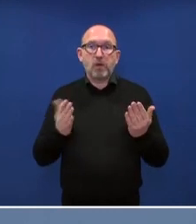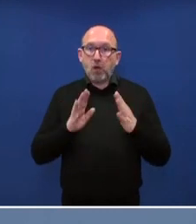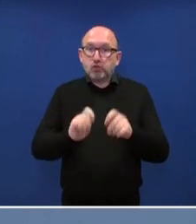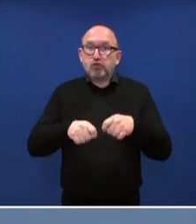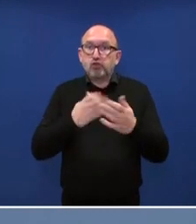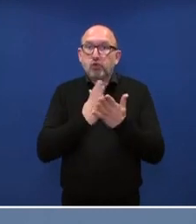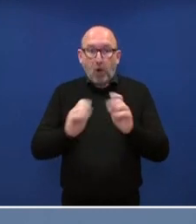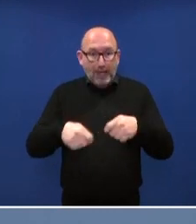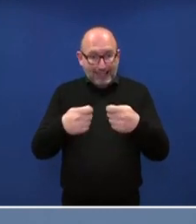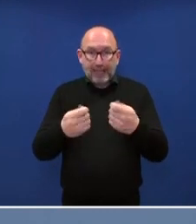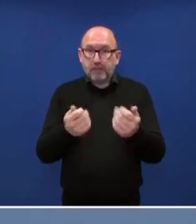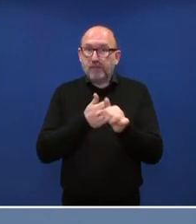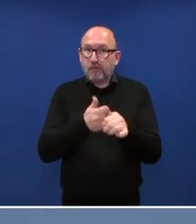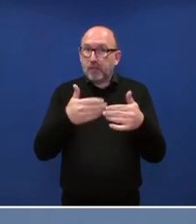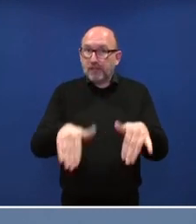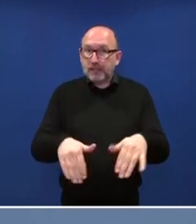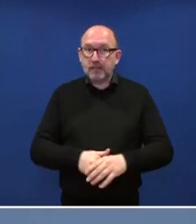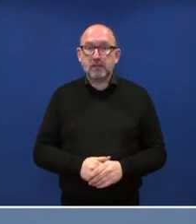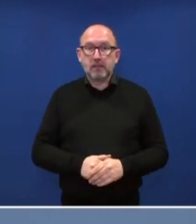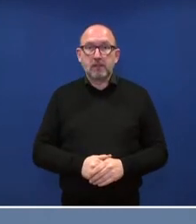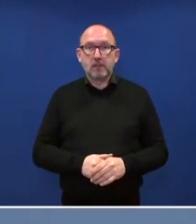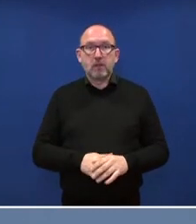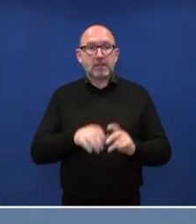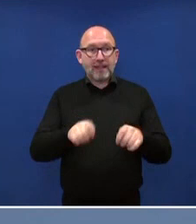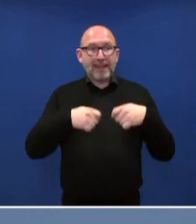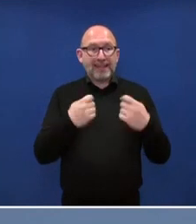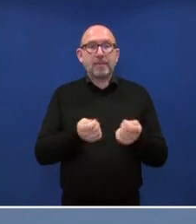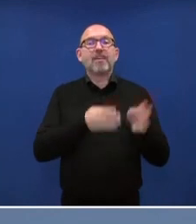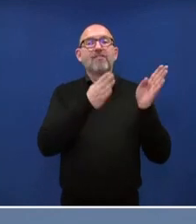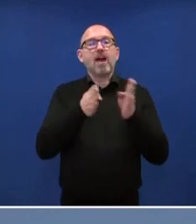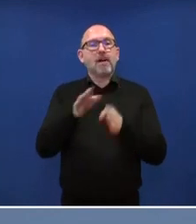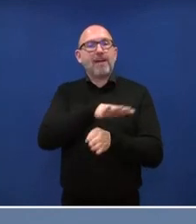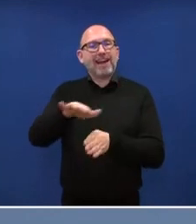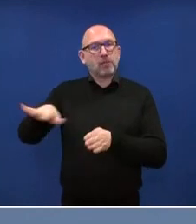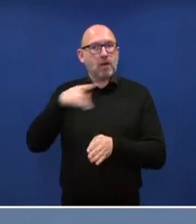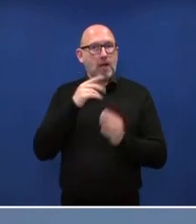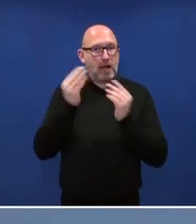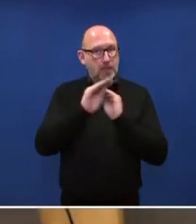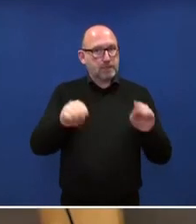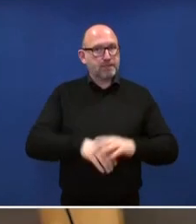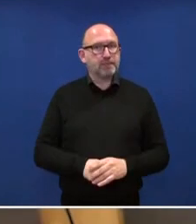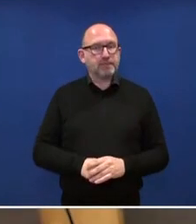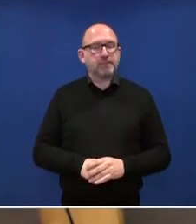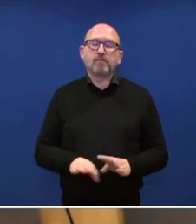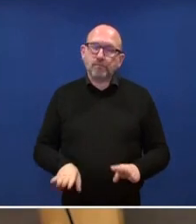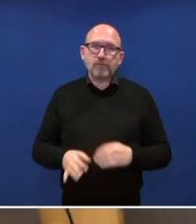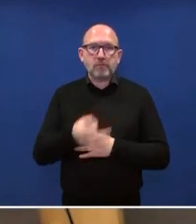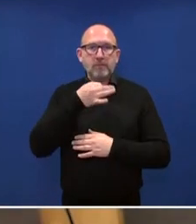Ergebnissen geführt, zu denen wiederum aber dann die Fachressorts sich äußern können. Aber wie geht man im